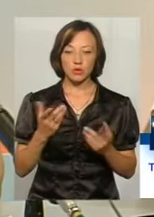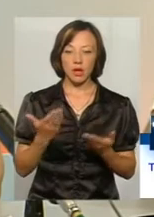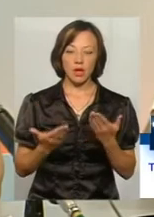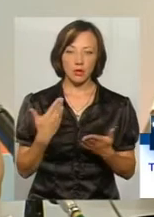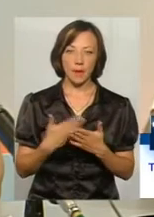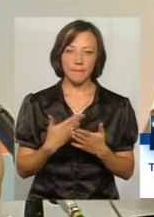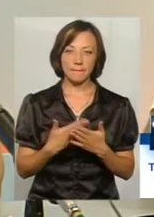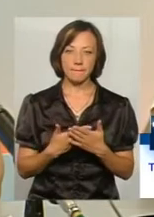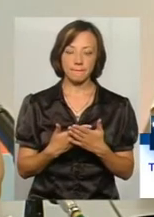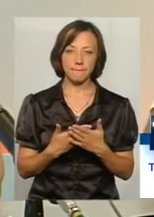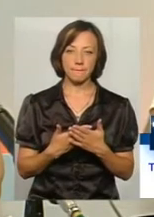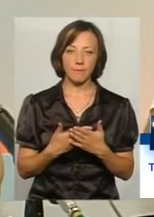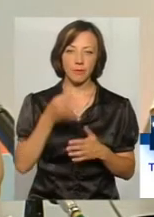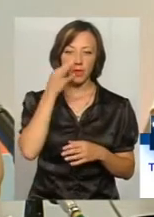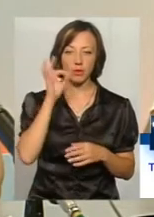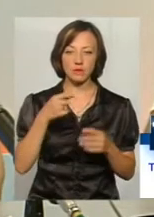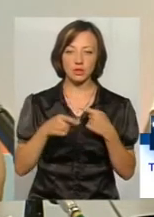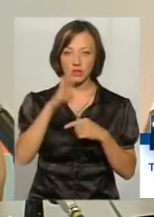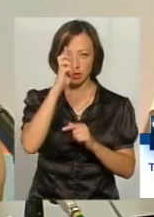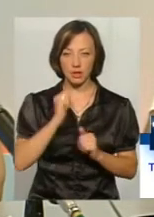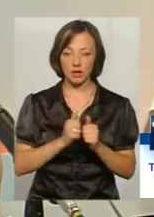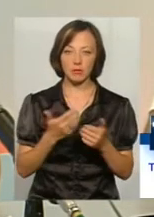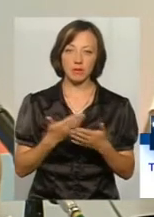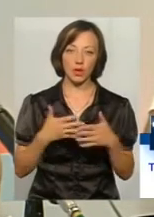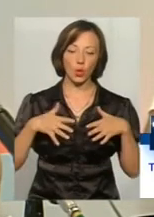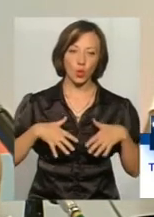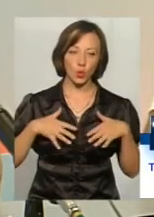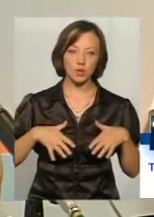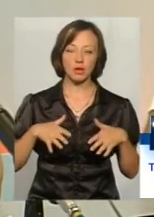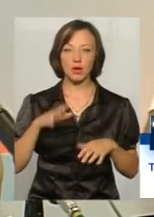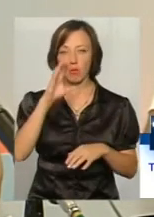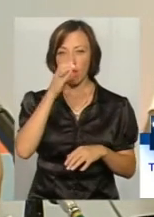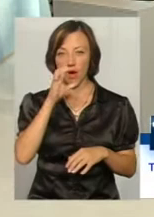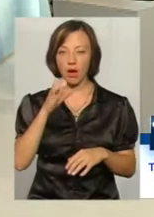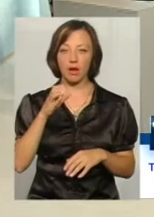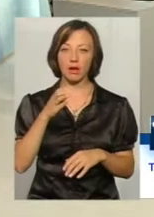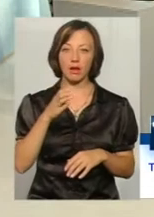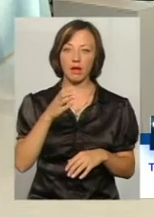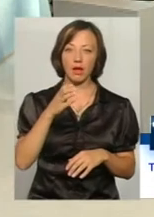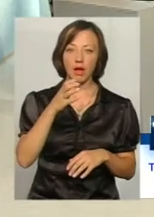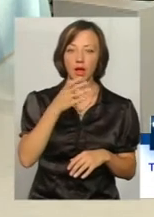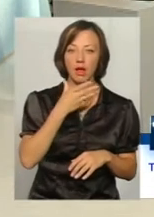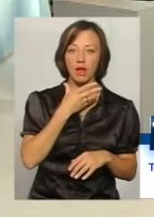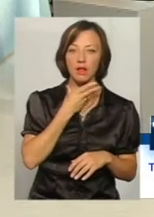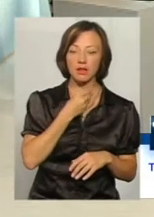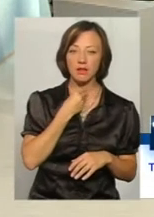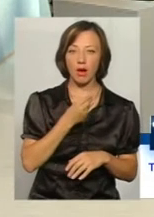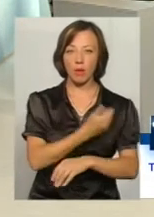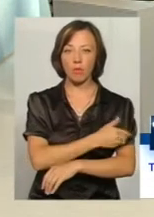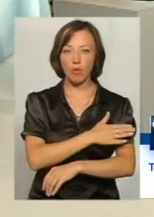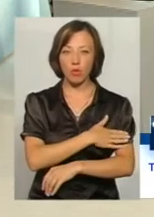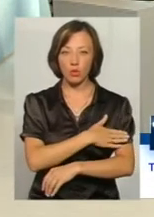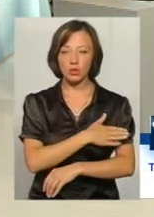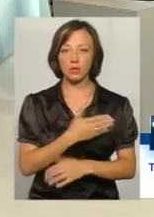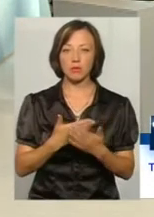взяти практику інших країн, якщо це взяти Грузію, Болгарію, Литву, Польщу, Казахстан, на